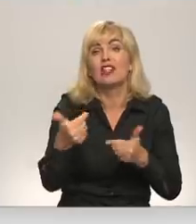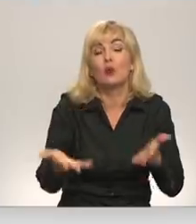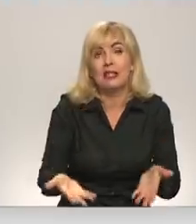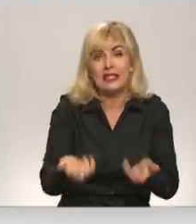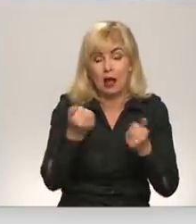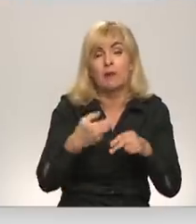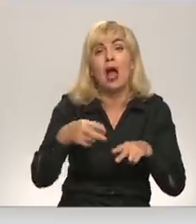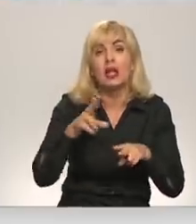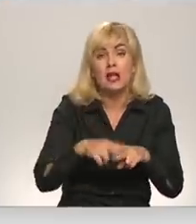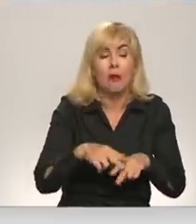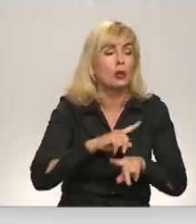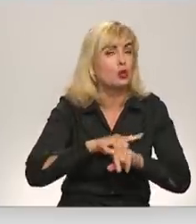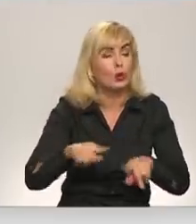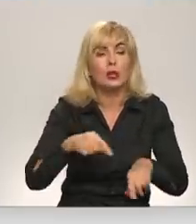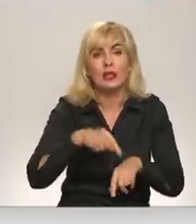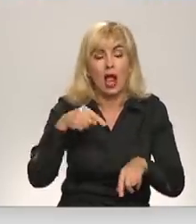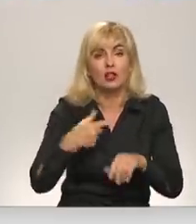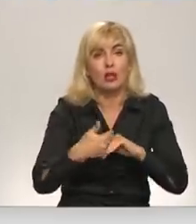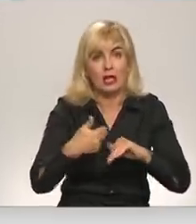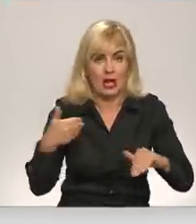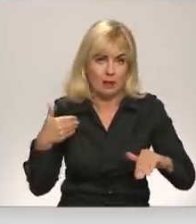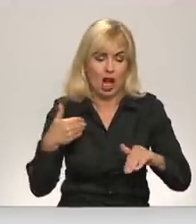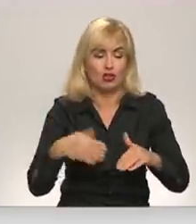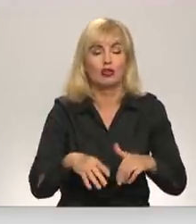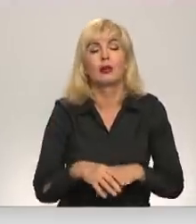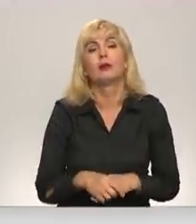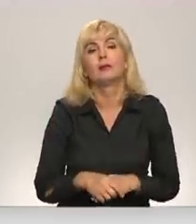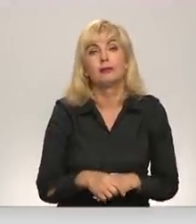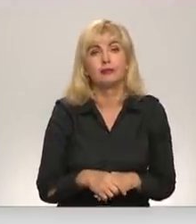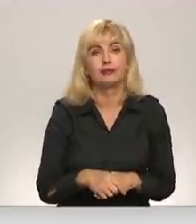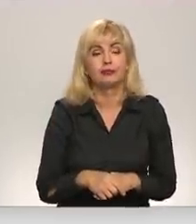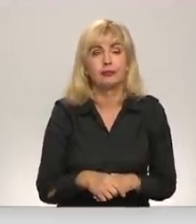Tāpēc labāk reaģēt iepriekš jau. Dāca Siliņa, Pārtis Super RTV